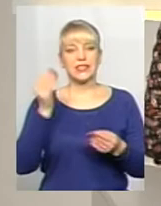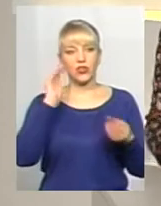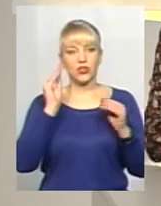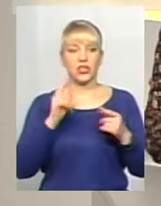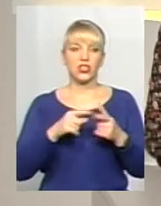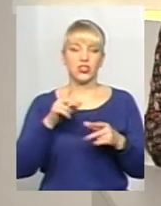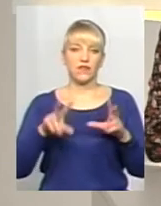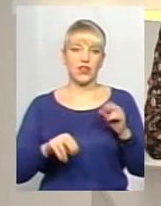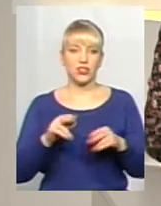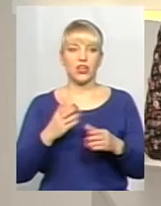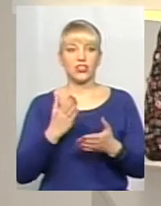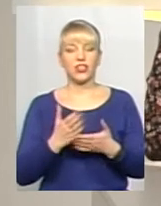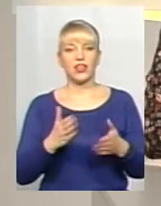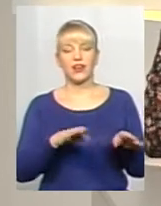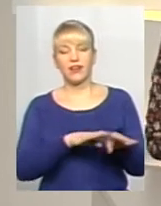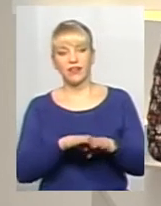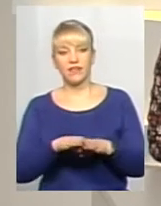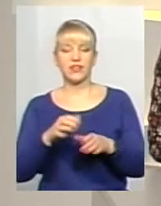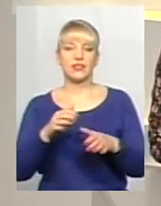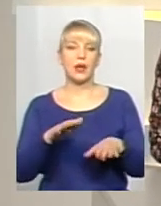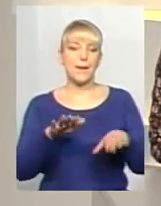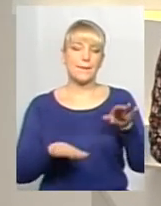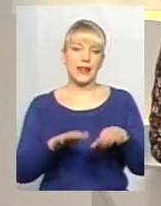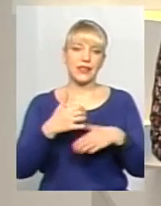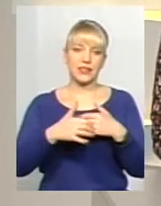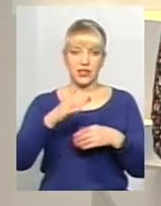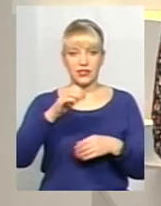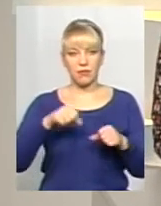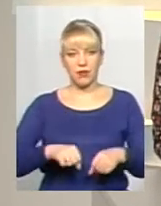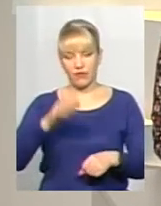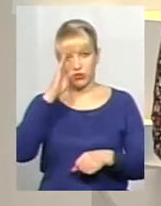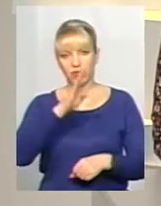рівність, баланс серед прав чоловіків і жінок.